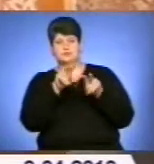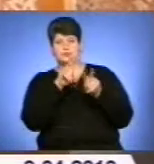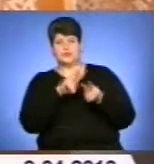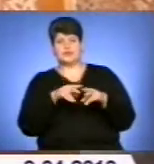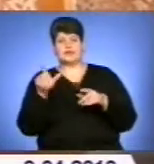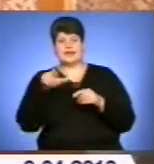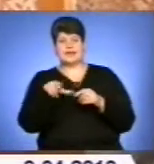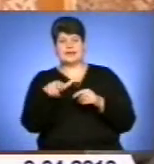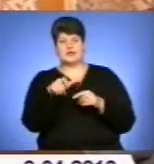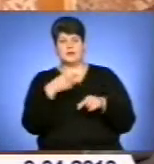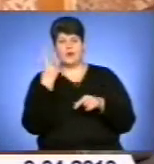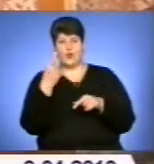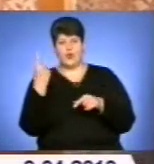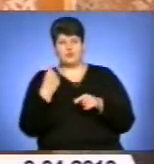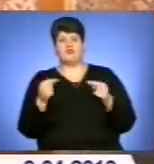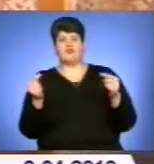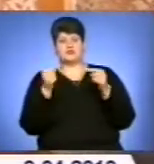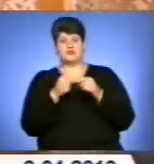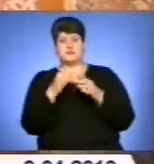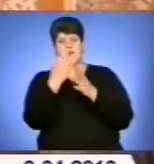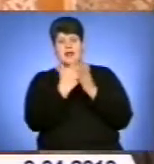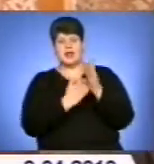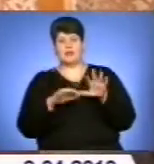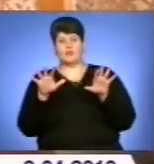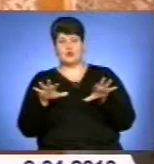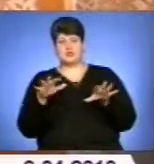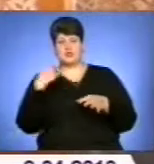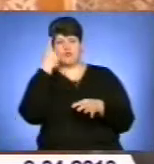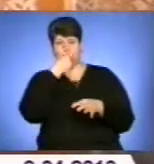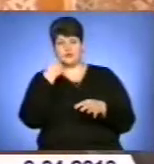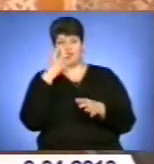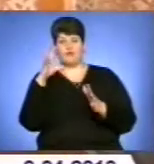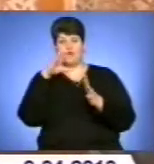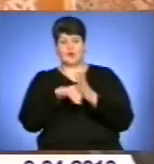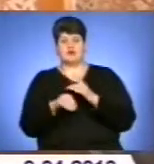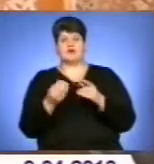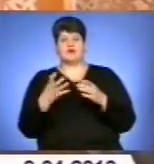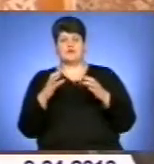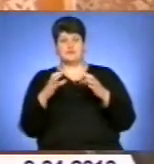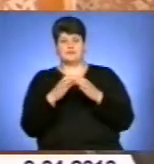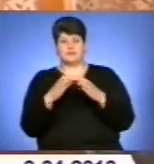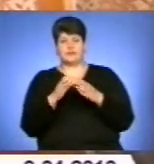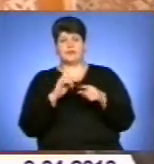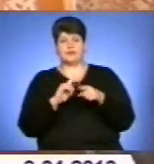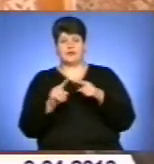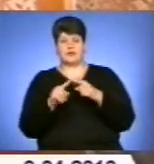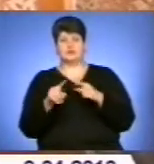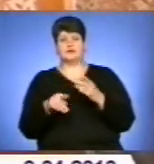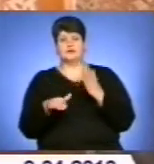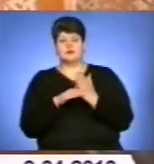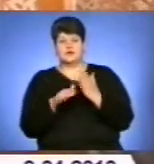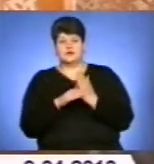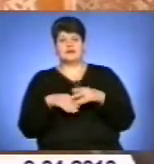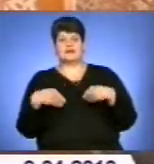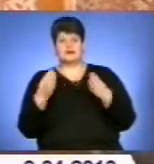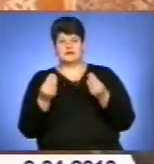області. Визначено перелік посадових осіб, які входять до складу мобільних оперативних груп та оперативного штабу, розробний регламент їх